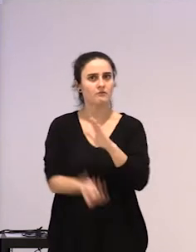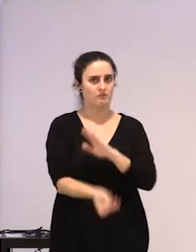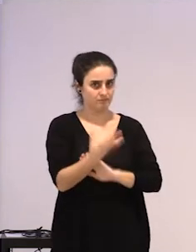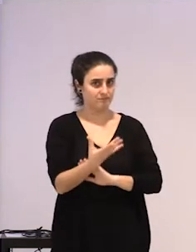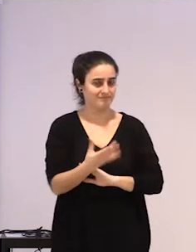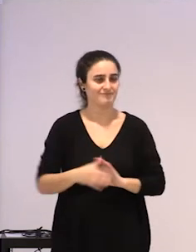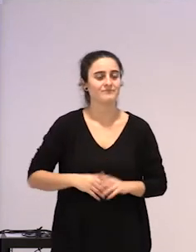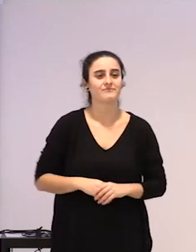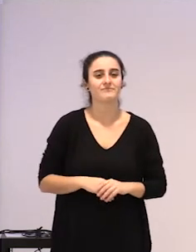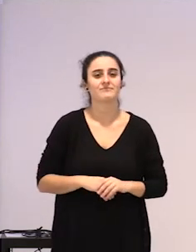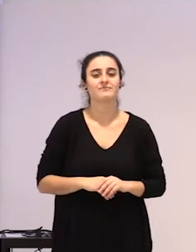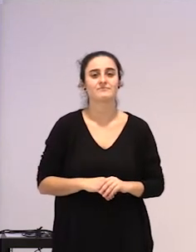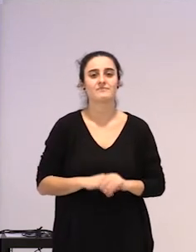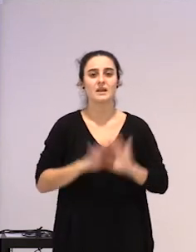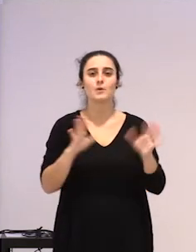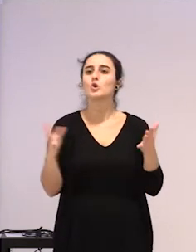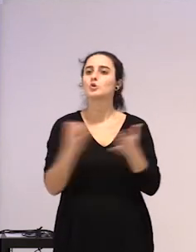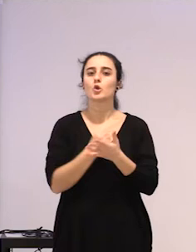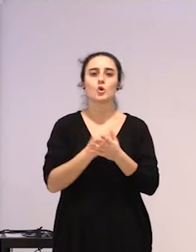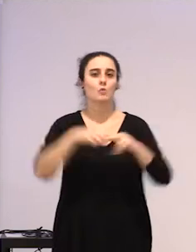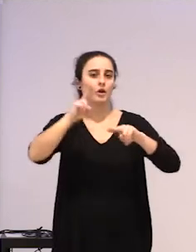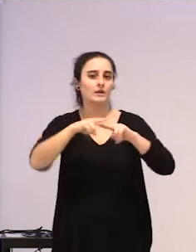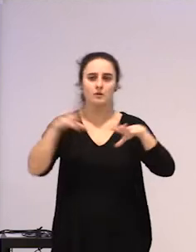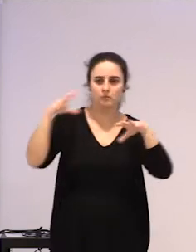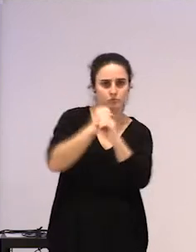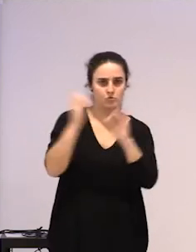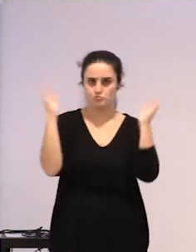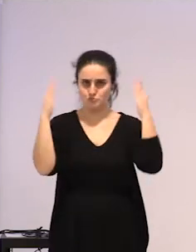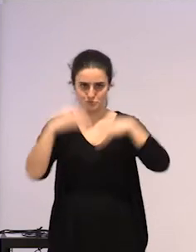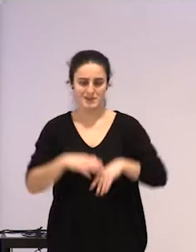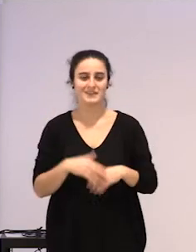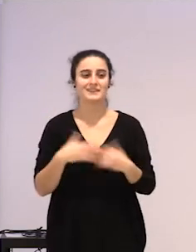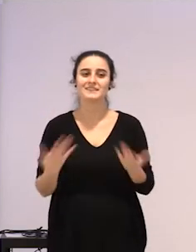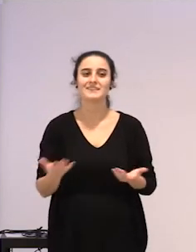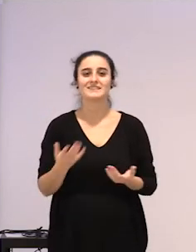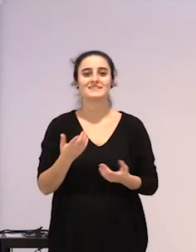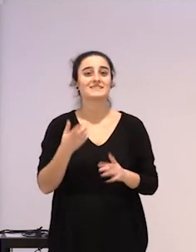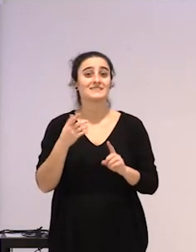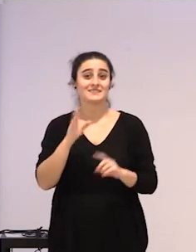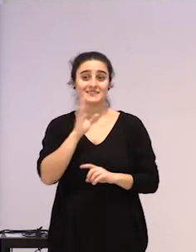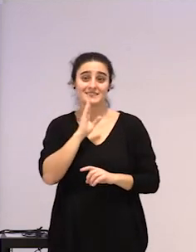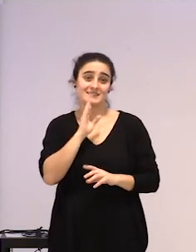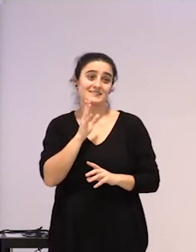Baina denaz da beltza, ere ez, Eta horregatik, ekarri dizuet eraldatu